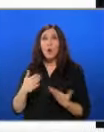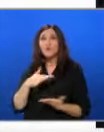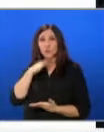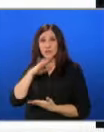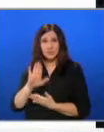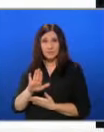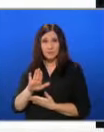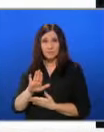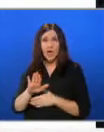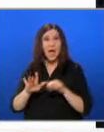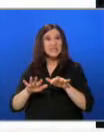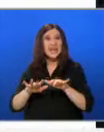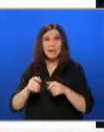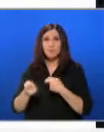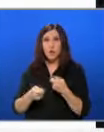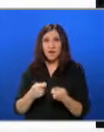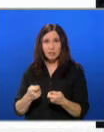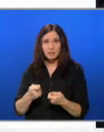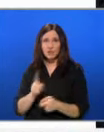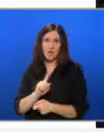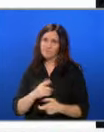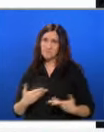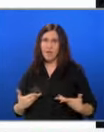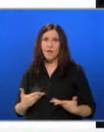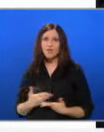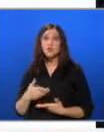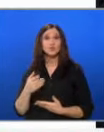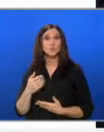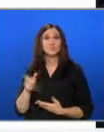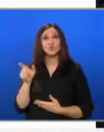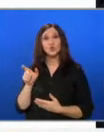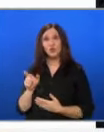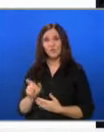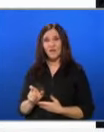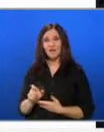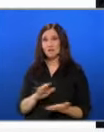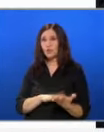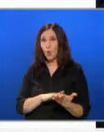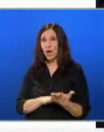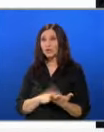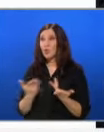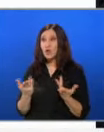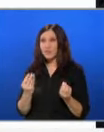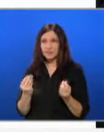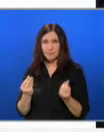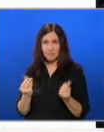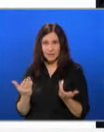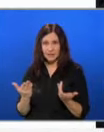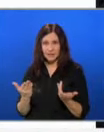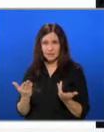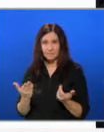вие? С криптовалутата не е нужно човек да докаже происхода на своите